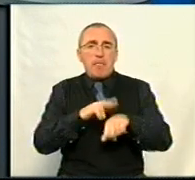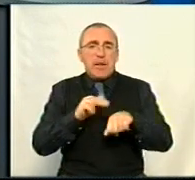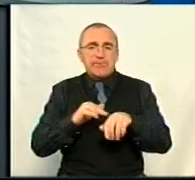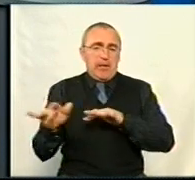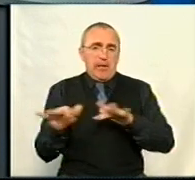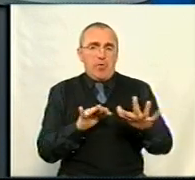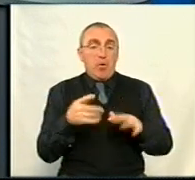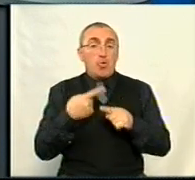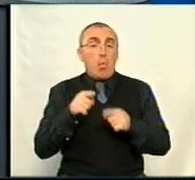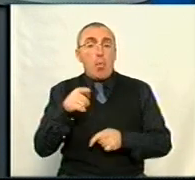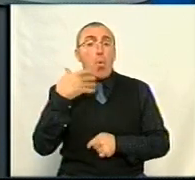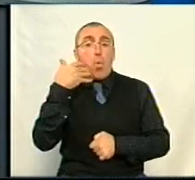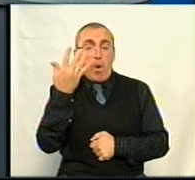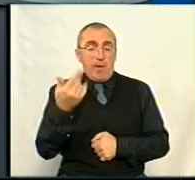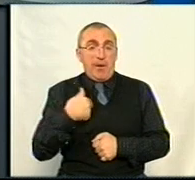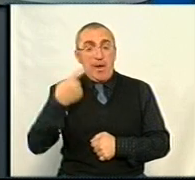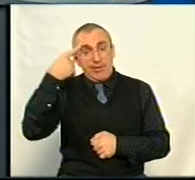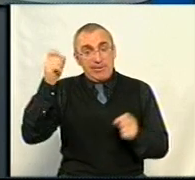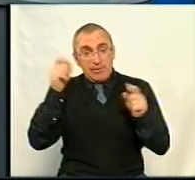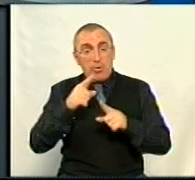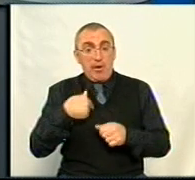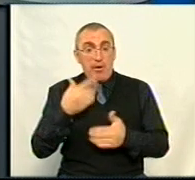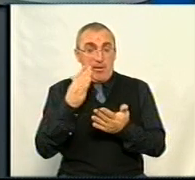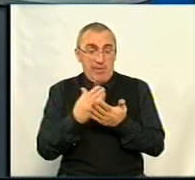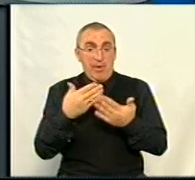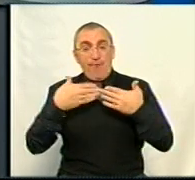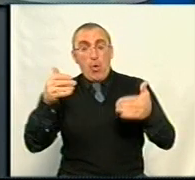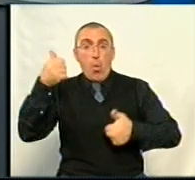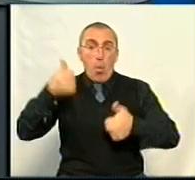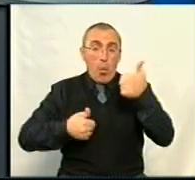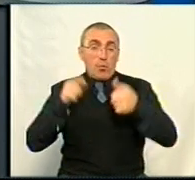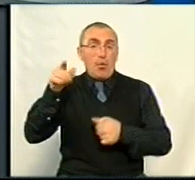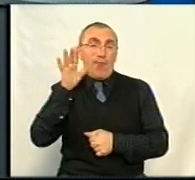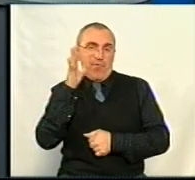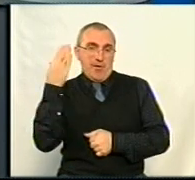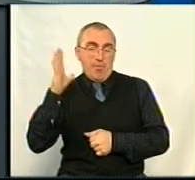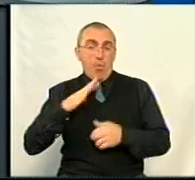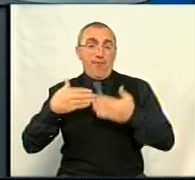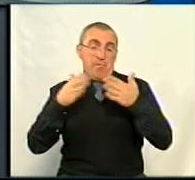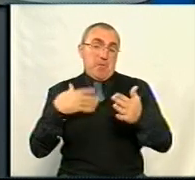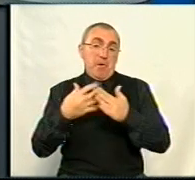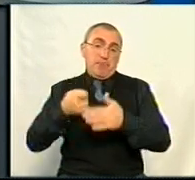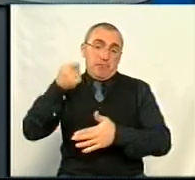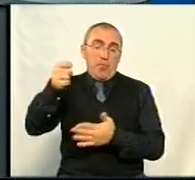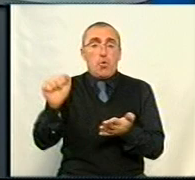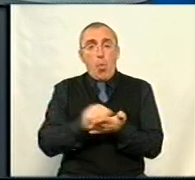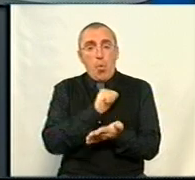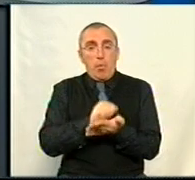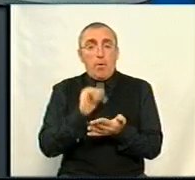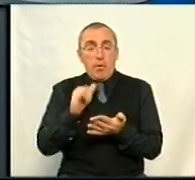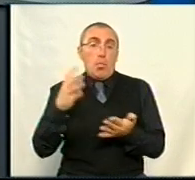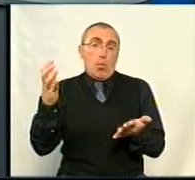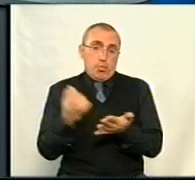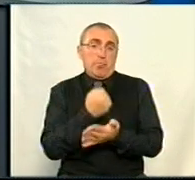діяльності. Тому, коли я дізнався про те, що є відкритий конкурс, а на той час, власне, він був відкритий, я подав свої документи і